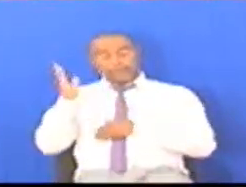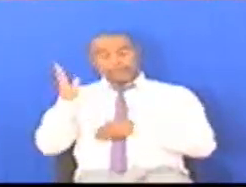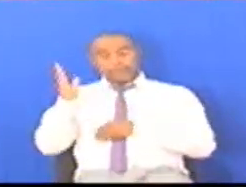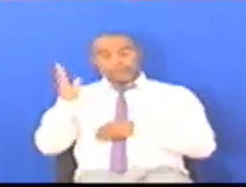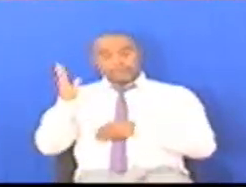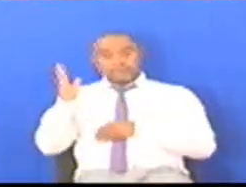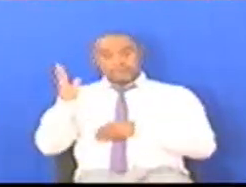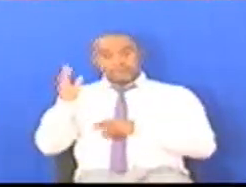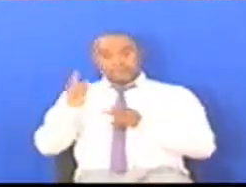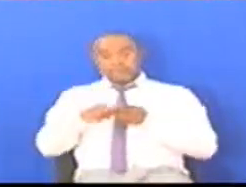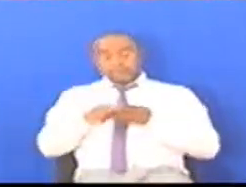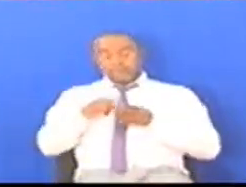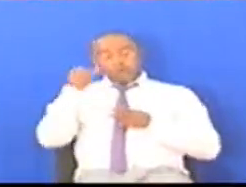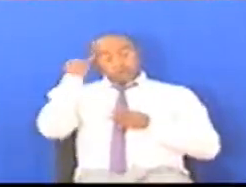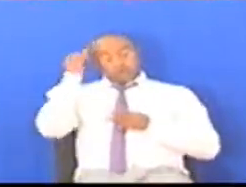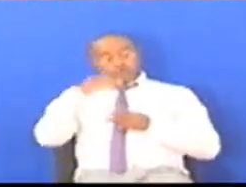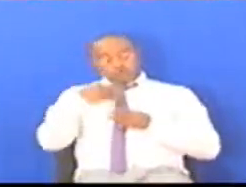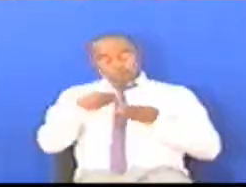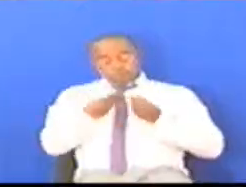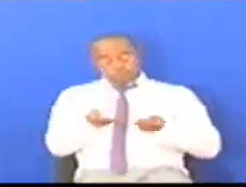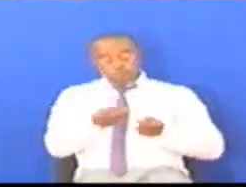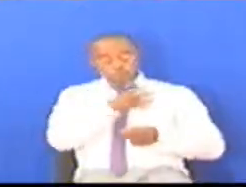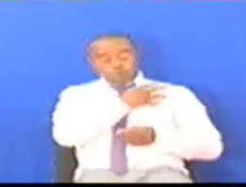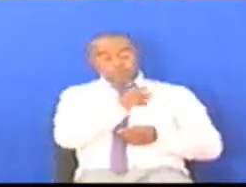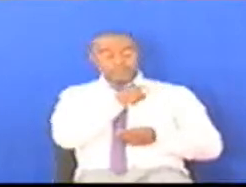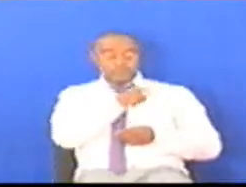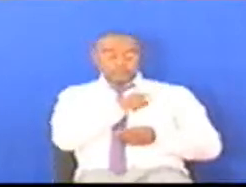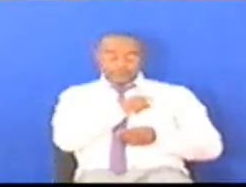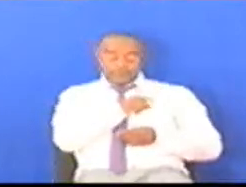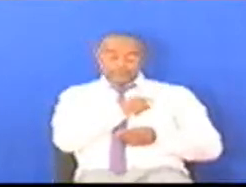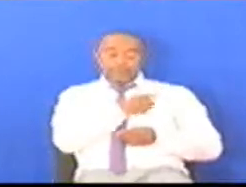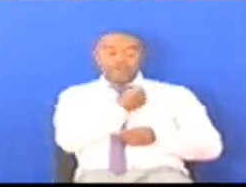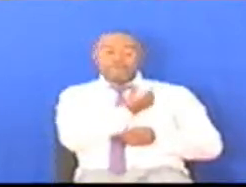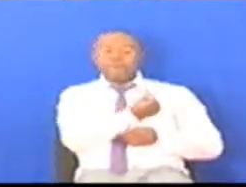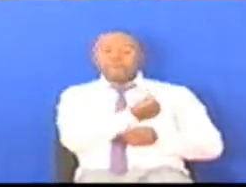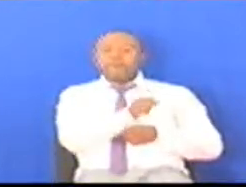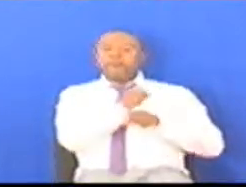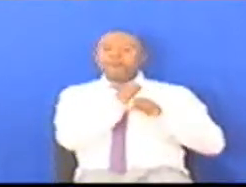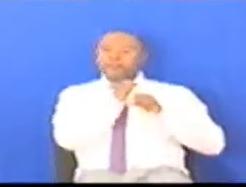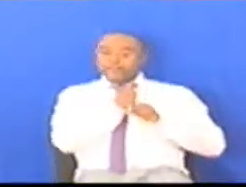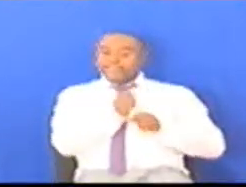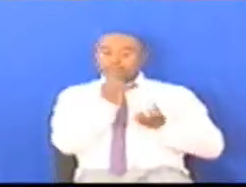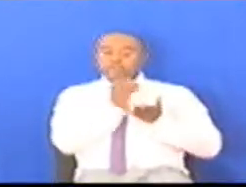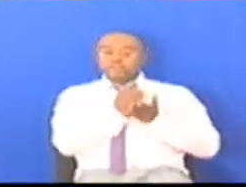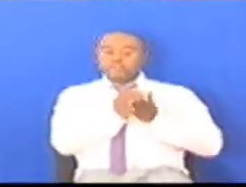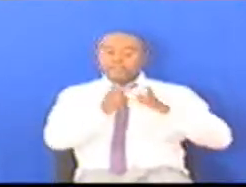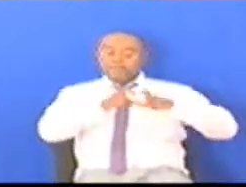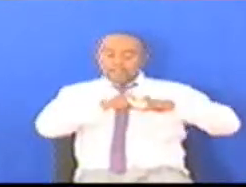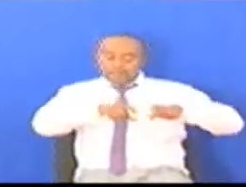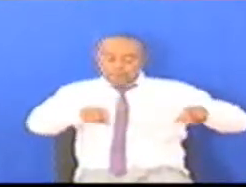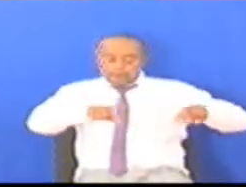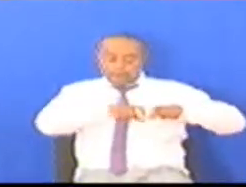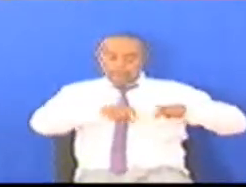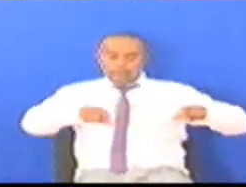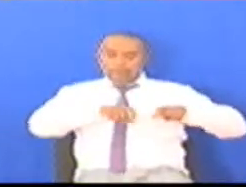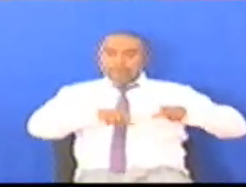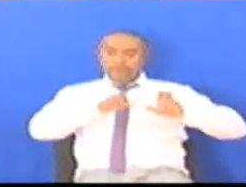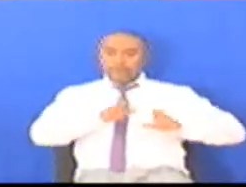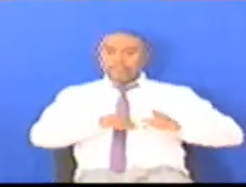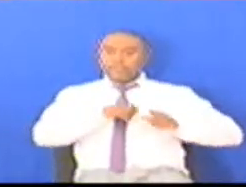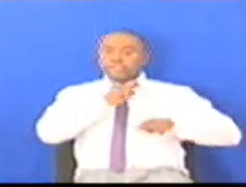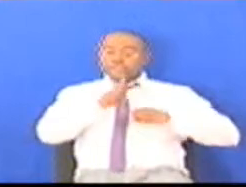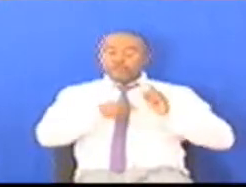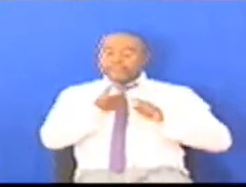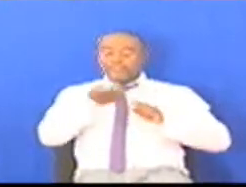Wangu Kwako Dr. Mpango Ni kwakikisha Kwamba Yale Maboma Ambayo Yamebakia Ni kuendelea